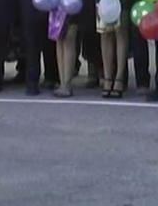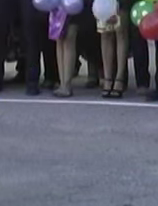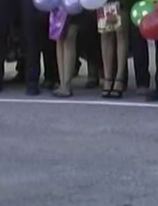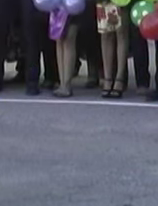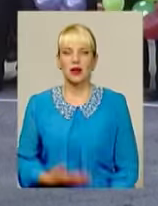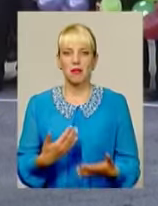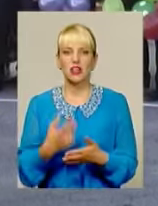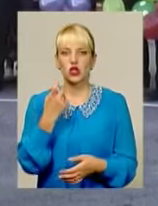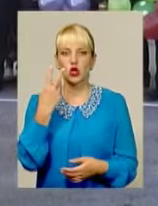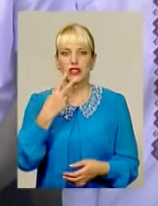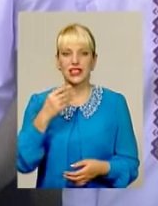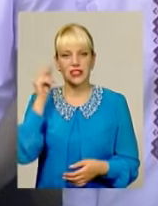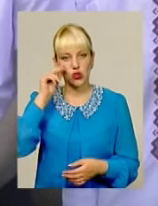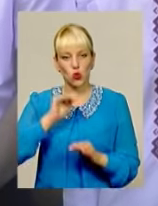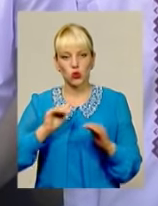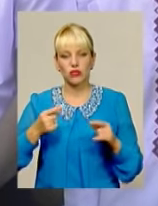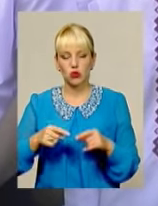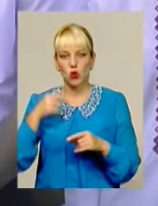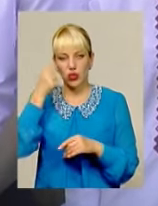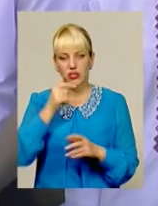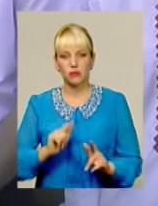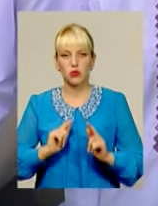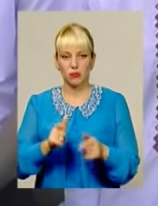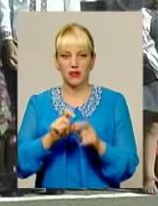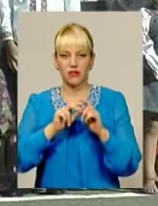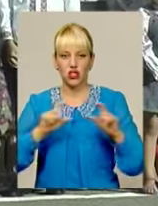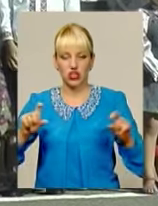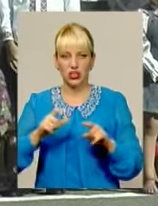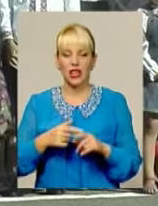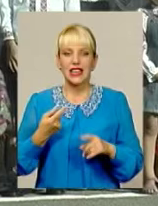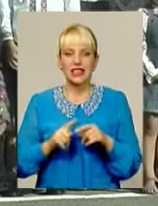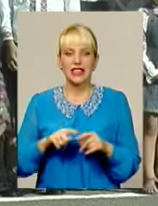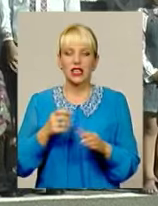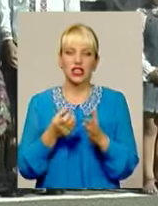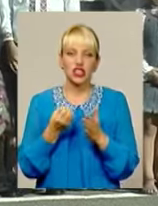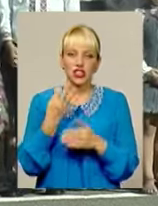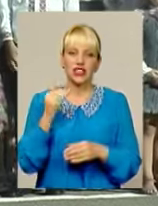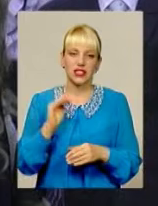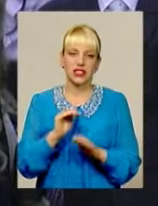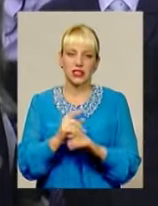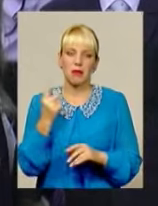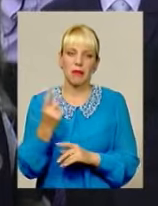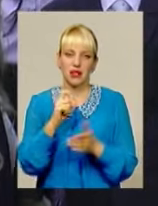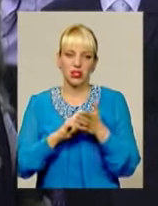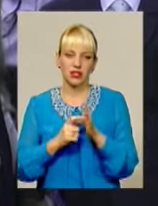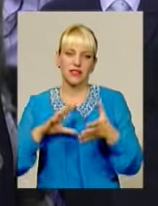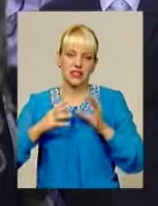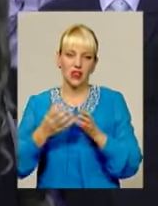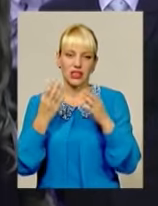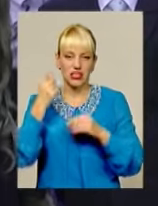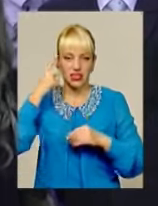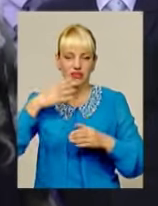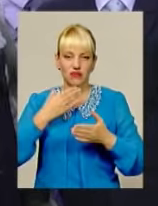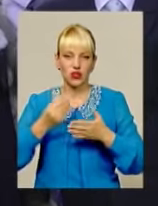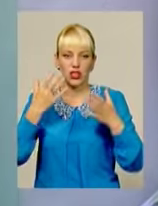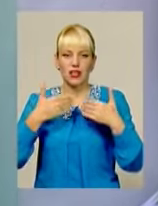Майже 130 тисяч учнів цьогоріч переступили по ріг шкіл області. З них понад 14 тисяч першачки. Загалом у день здань свої